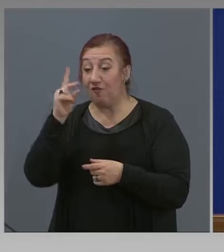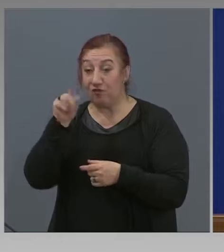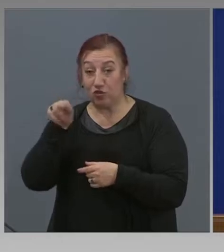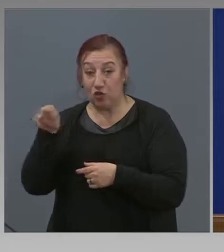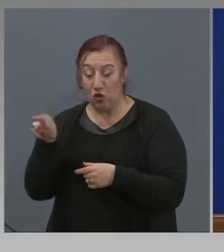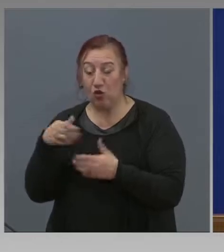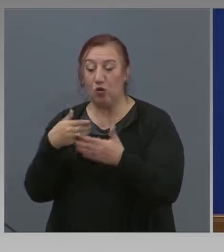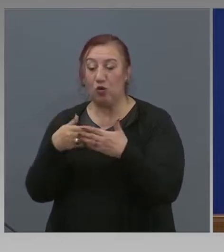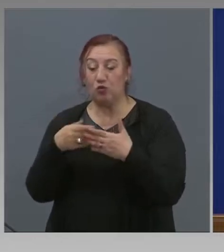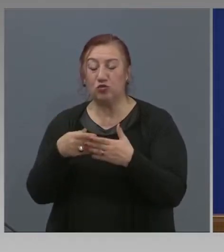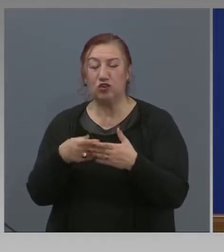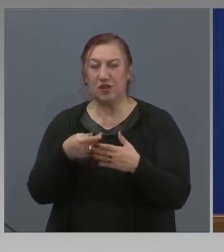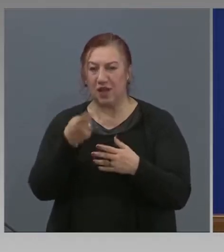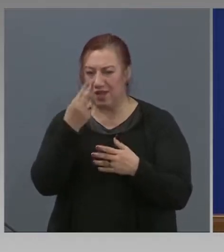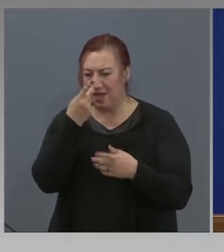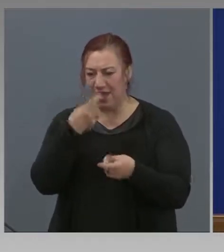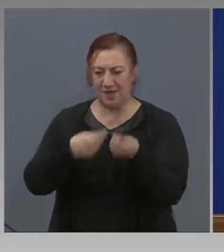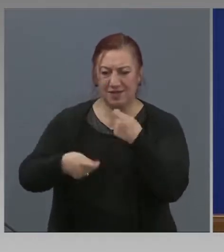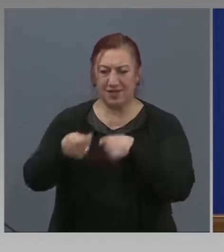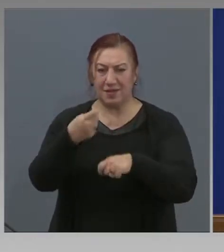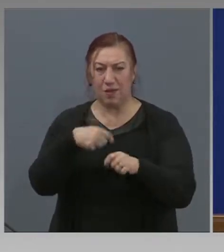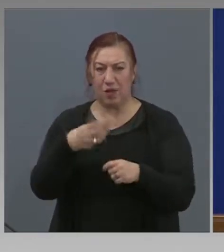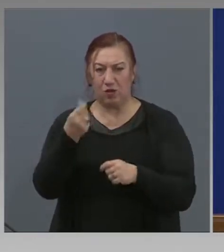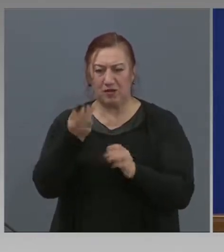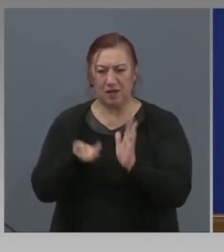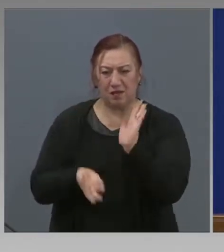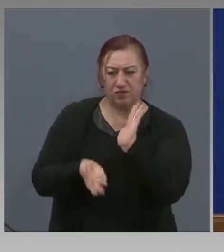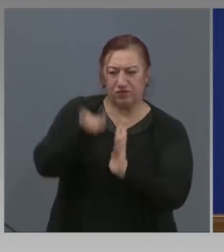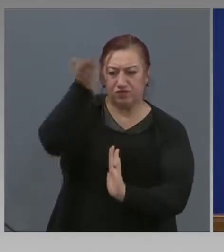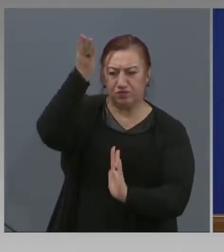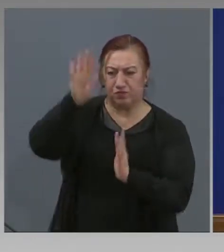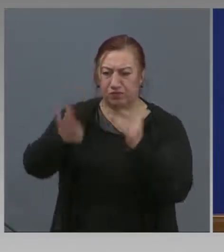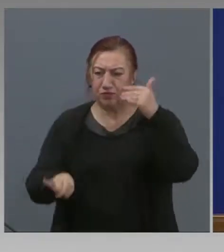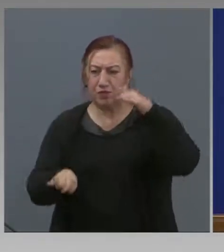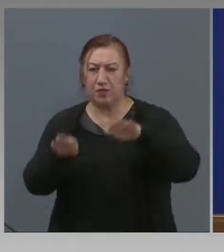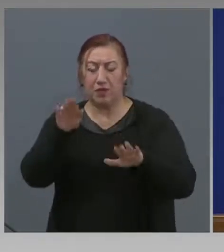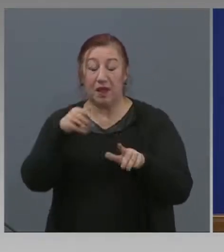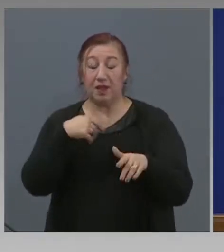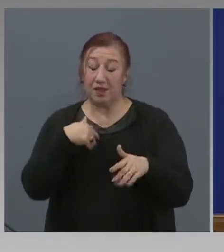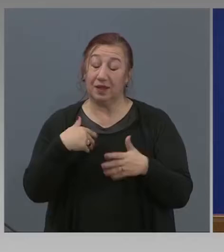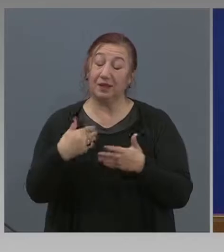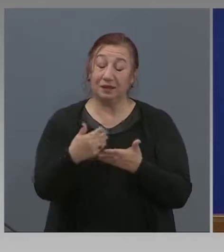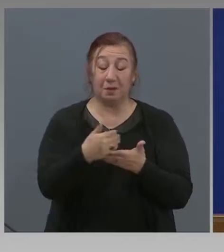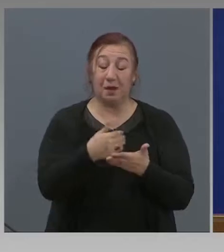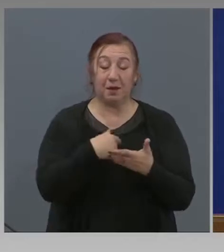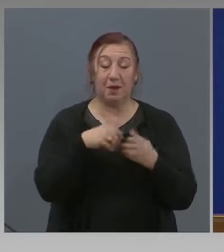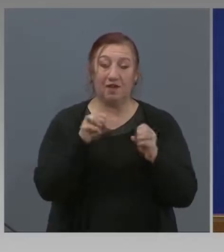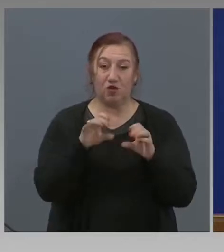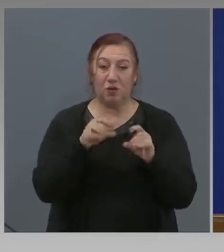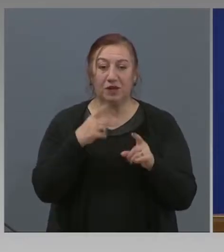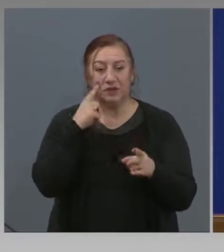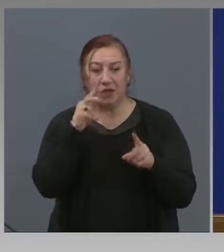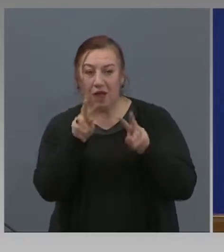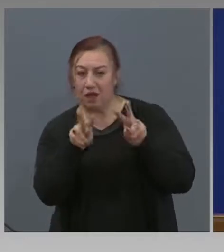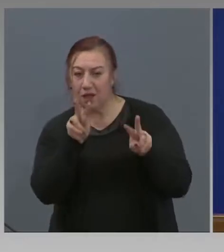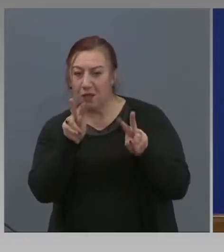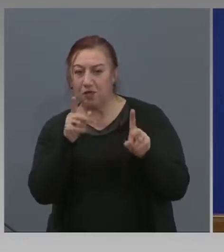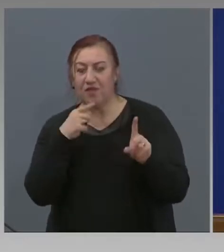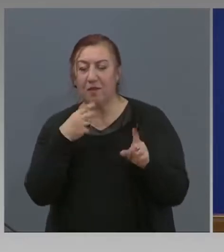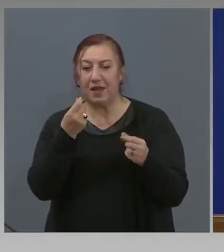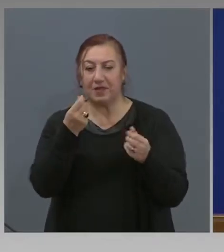аспекулата с цените, ние събираме информация по отношение на това как се движат цените.